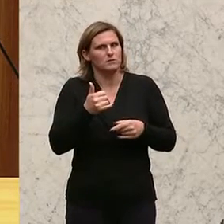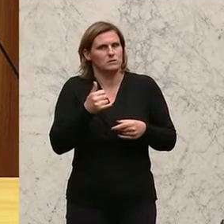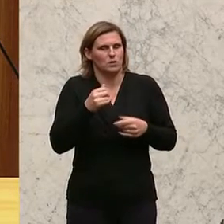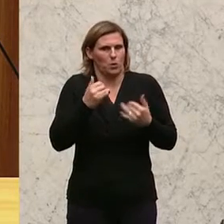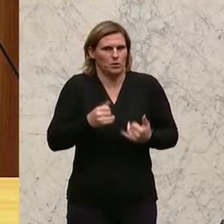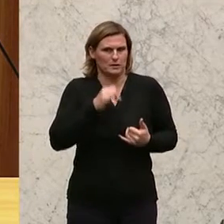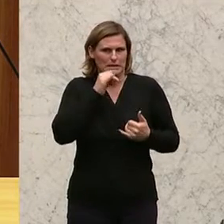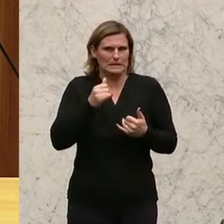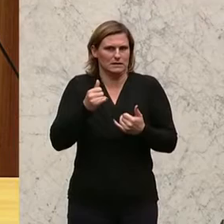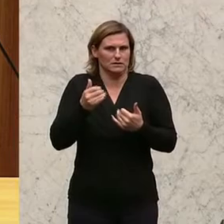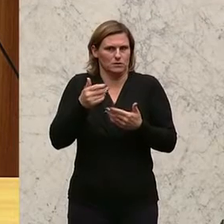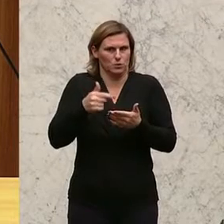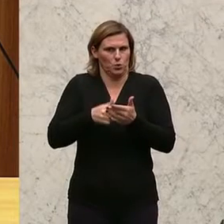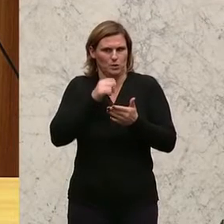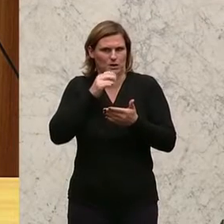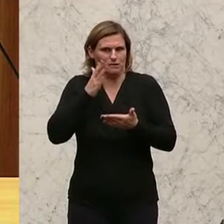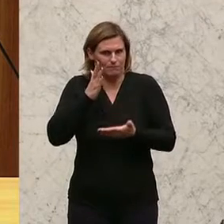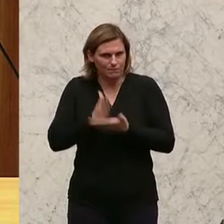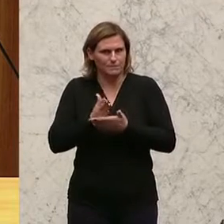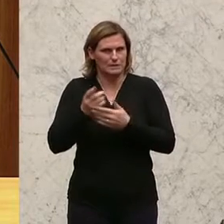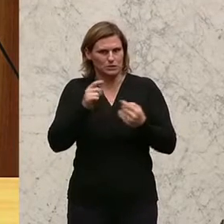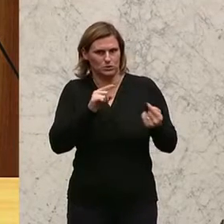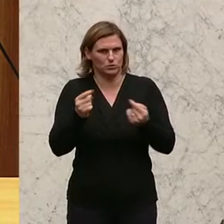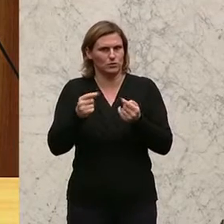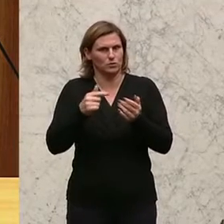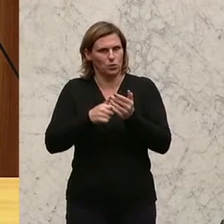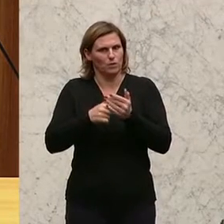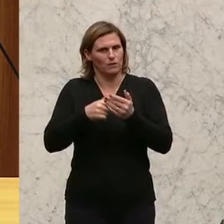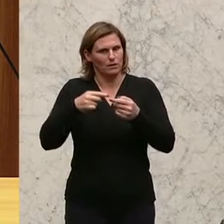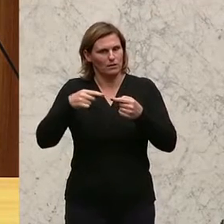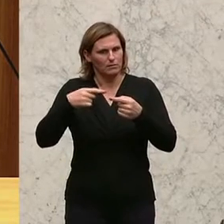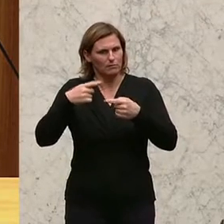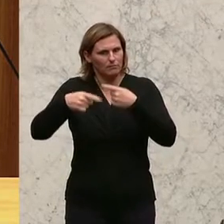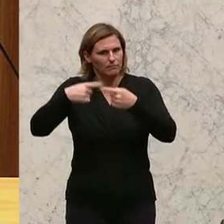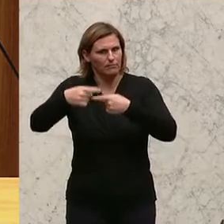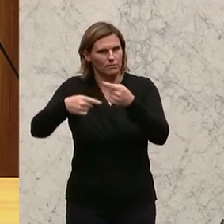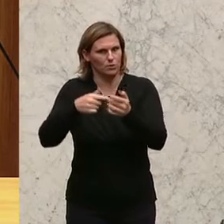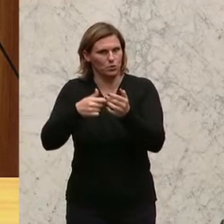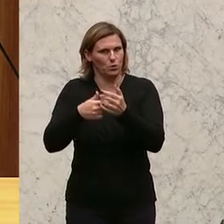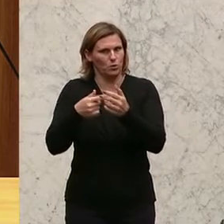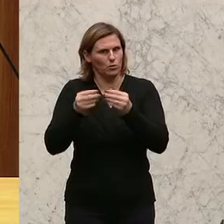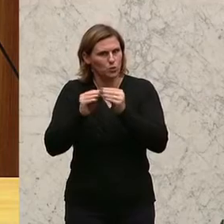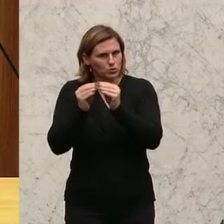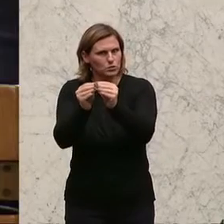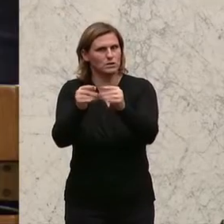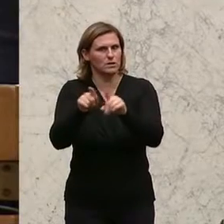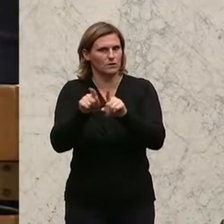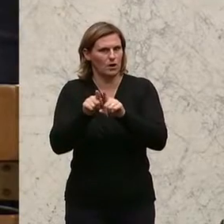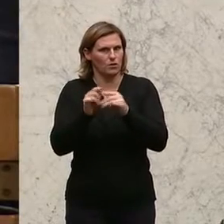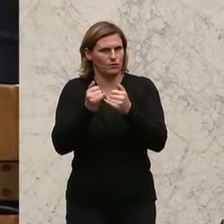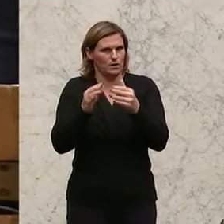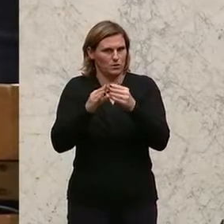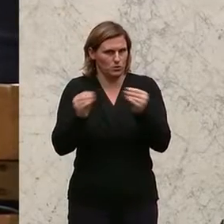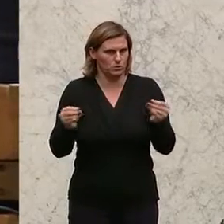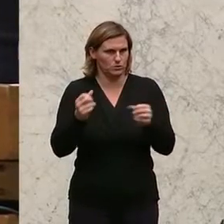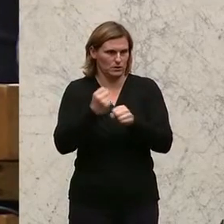am Ende sind bei unserer Diskussion, sondern dass wir das weitertragen. Und wir werden auch dort dann konstruktiv unsere Lösungen einbringen.